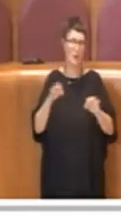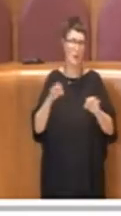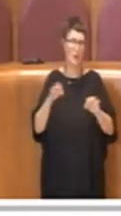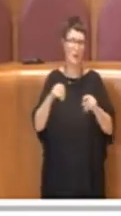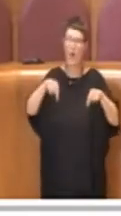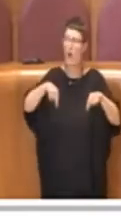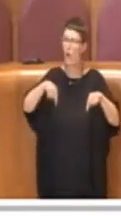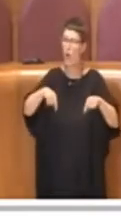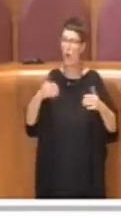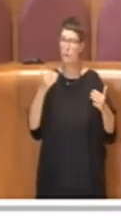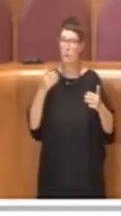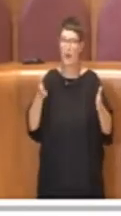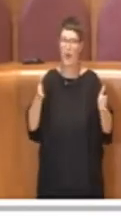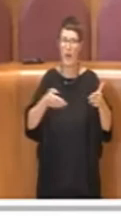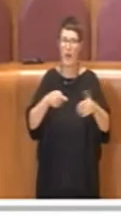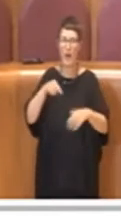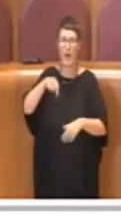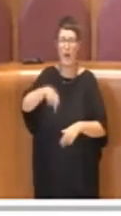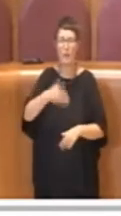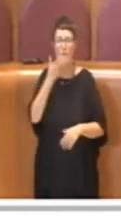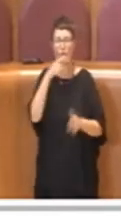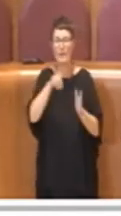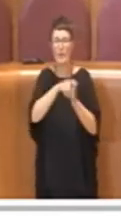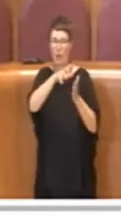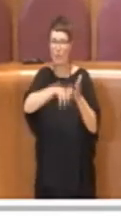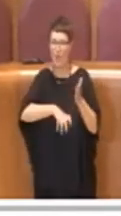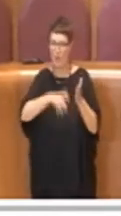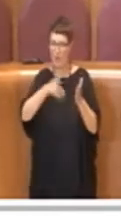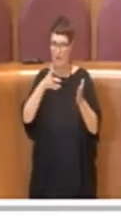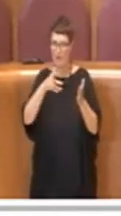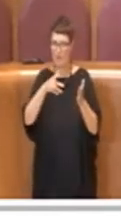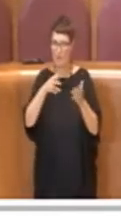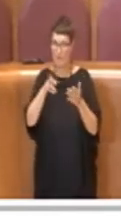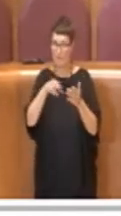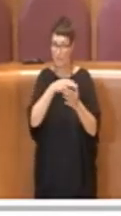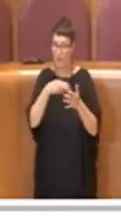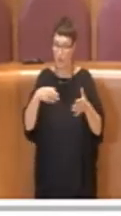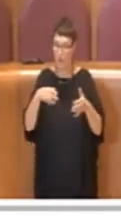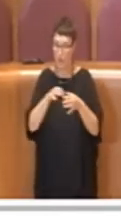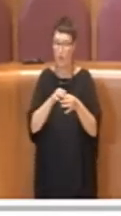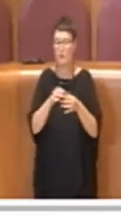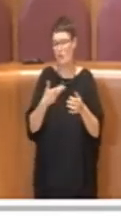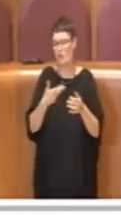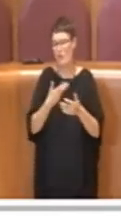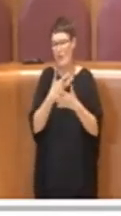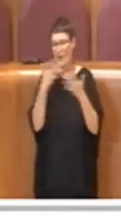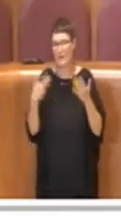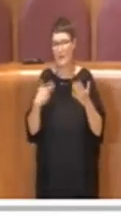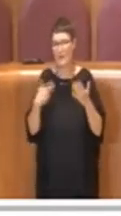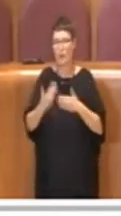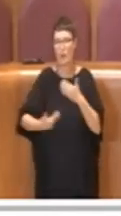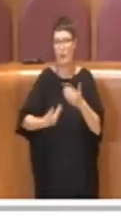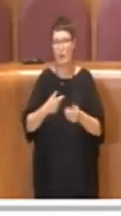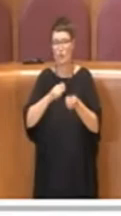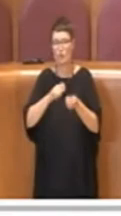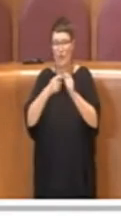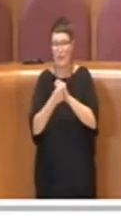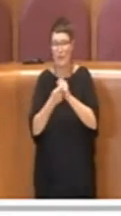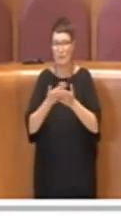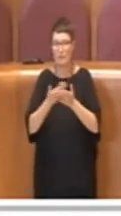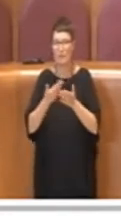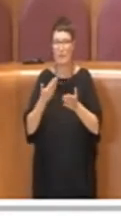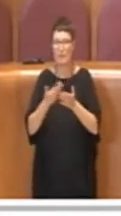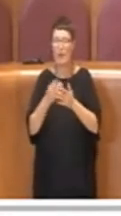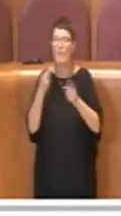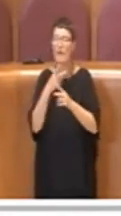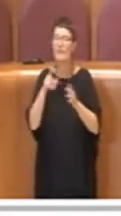per votare una delibera che poi avrà tutta la sua fase emendativa, una delibera che già è esecutiva.